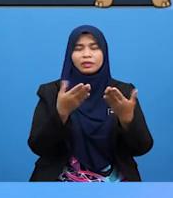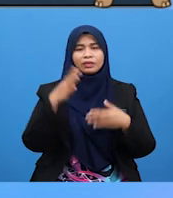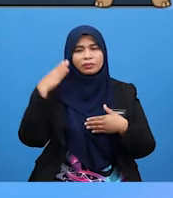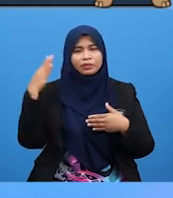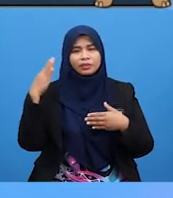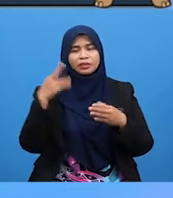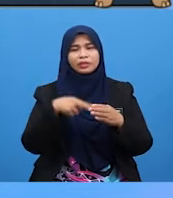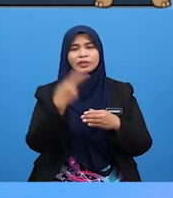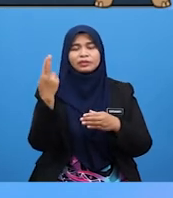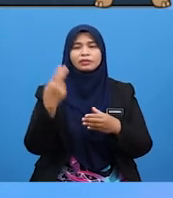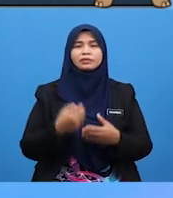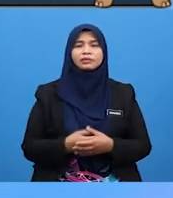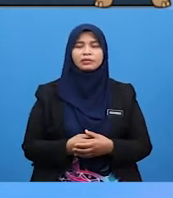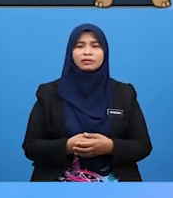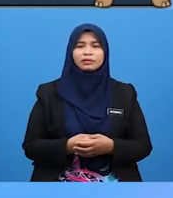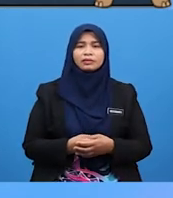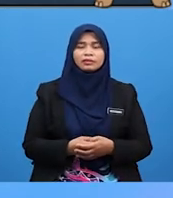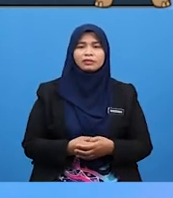Bunyi Terhasil